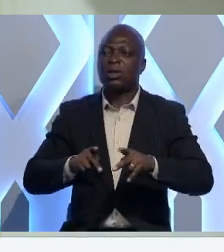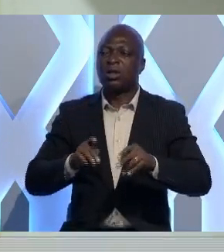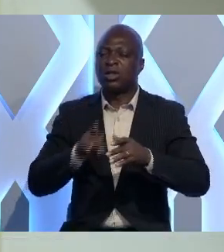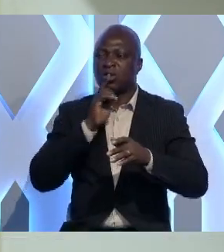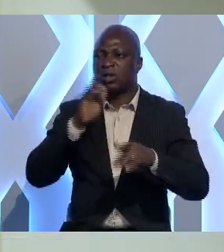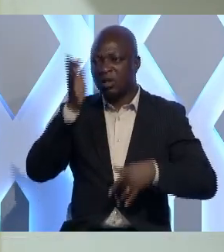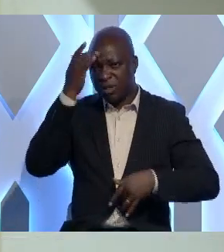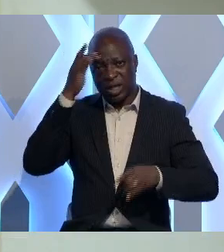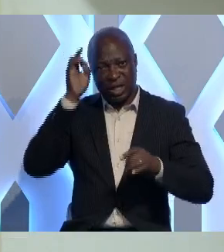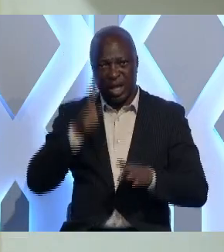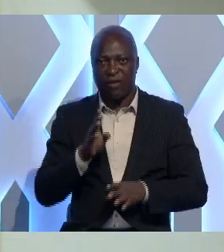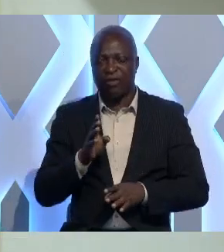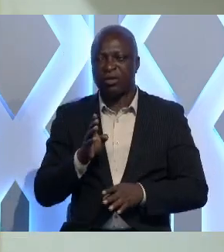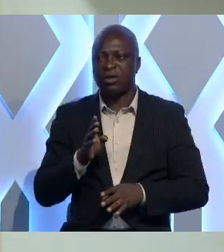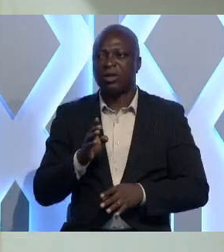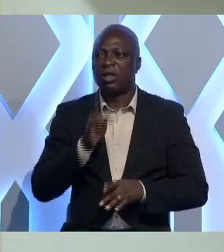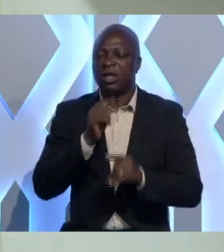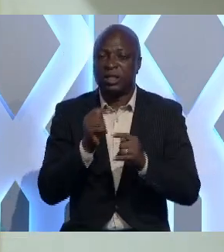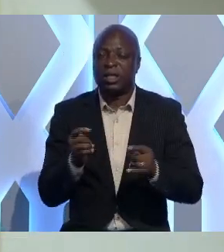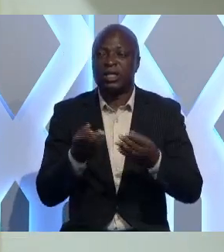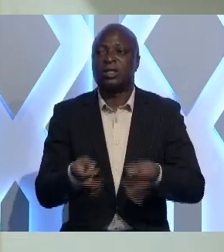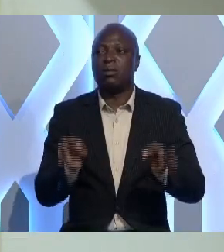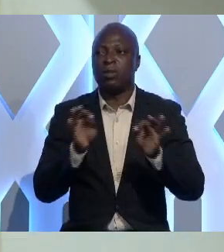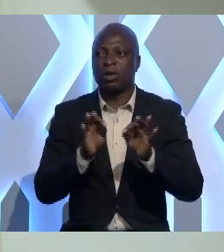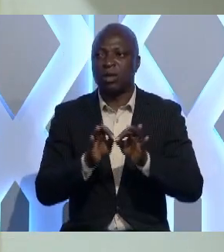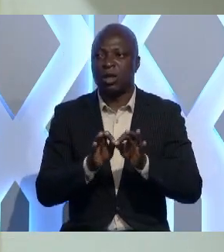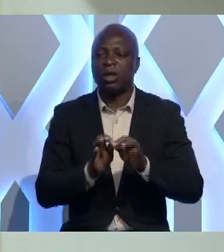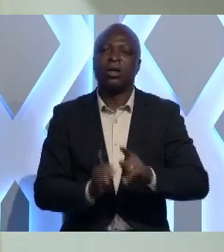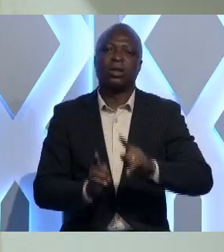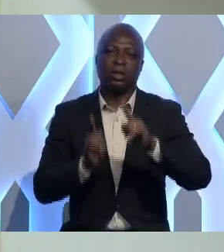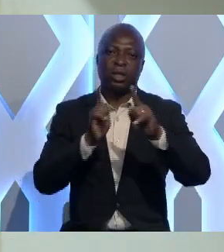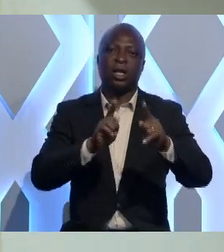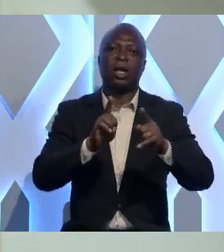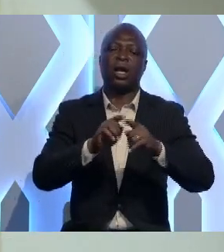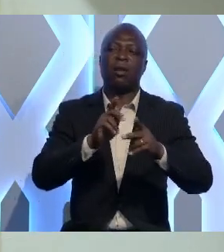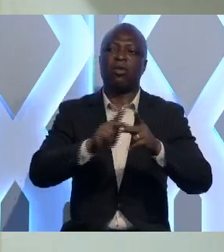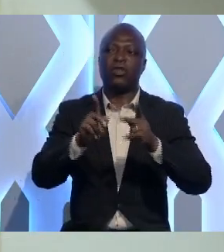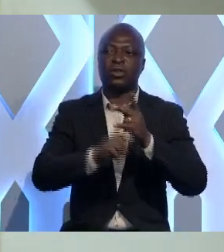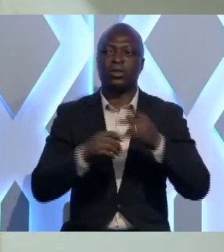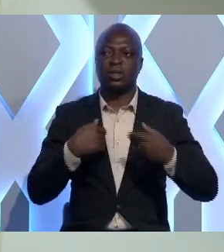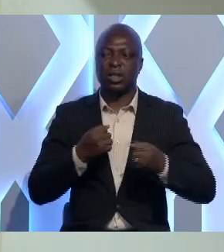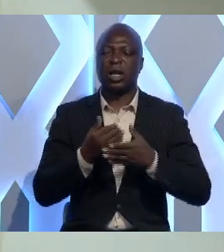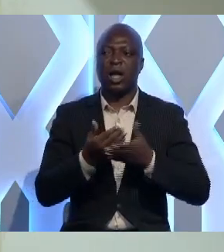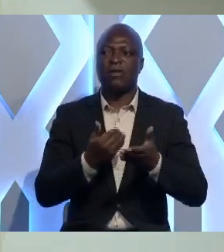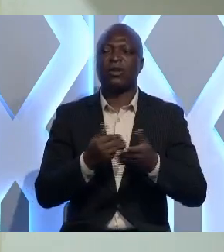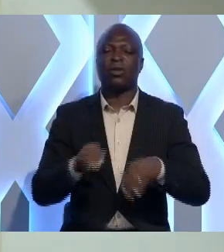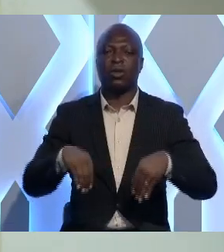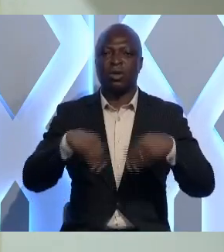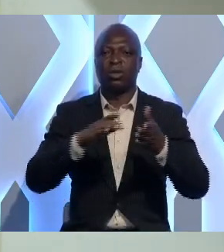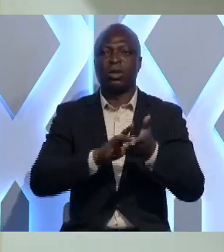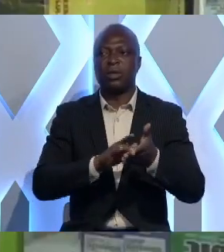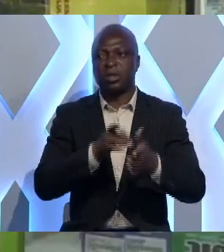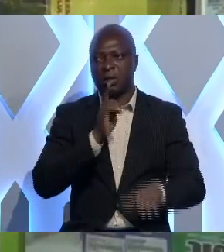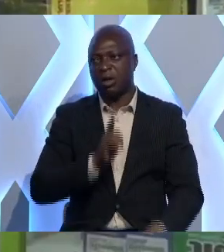pathologies chroniques. Il est très important de se référer à un professionnel de santé avant de leur administrer un